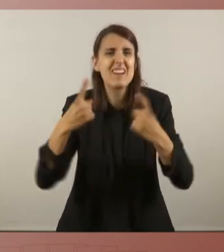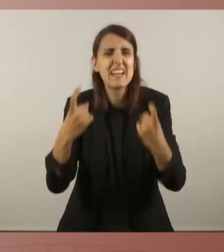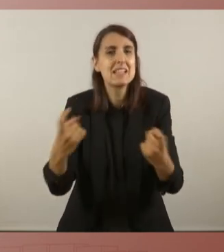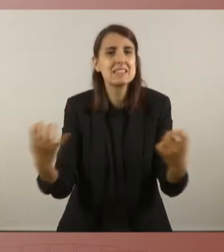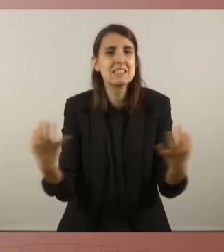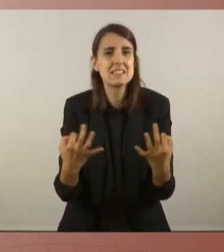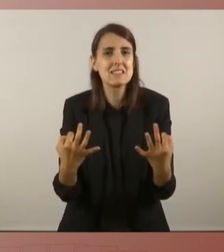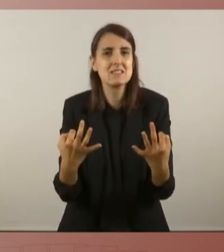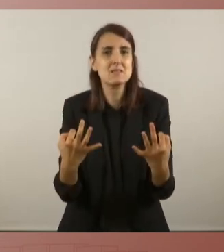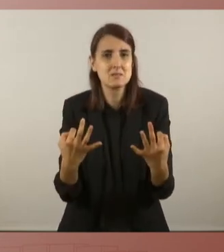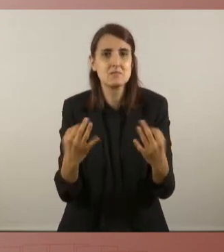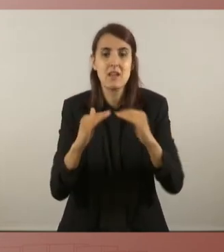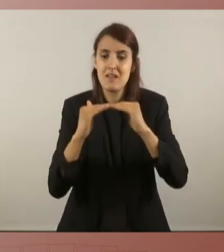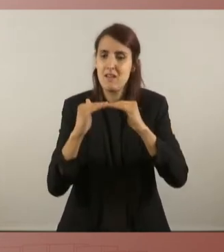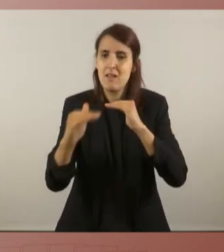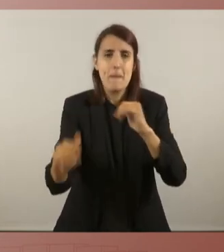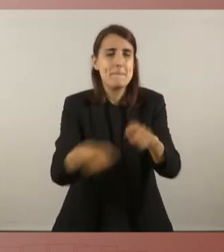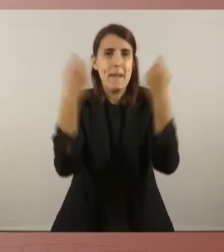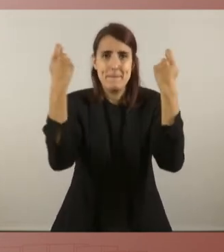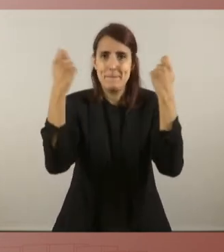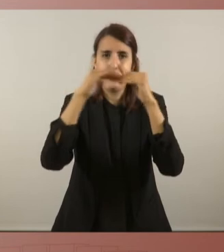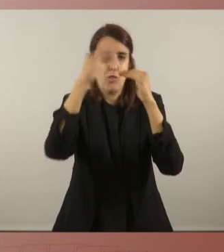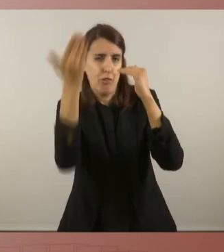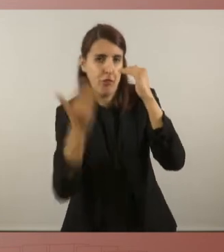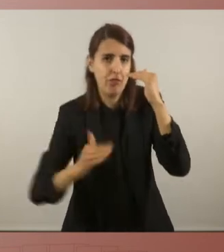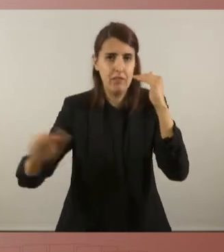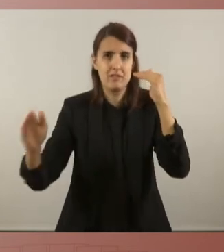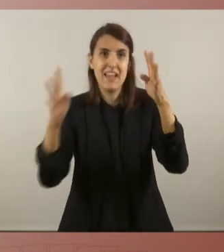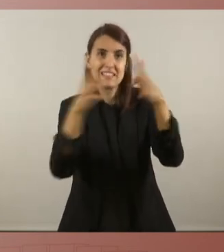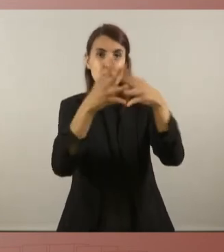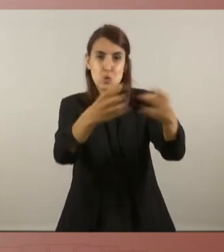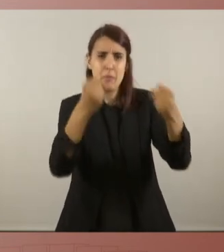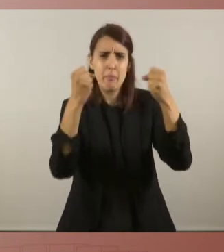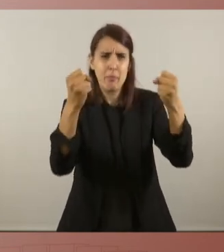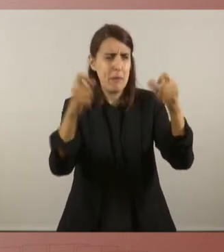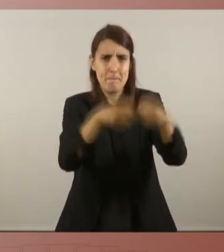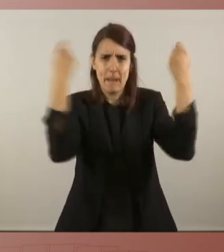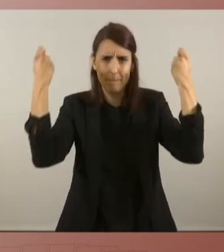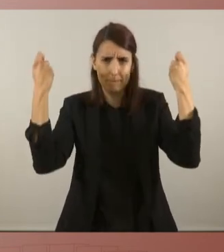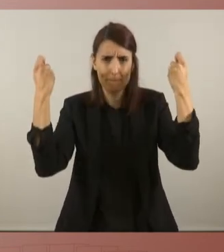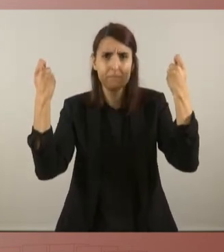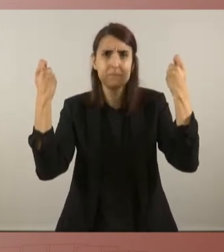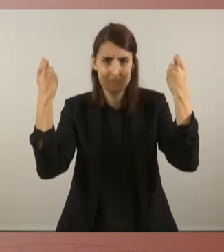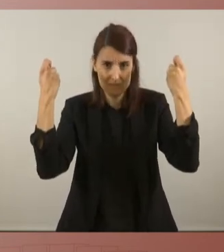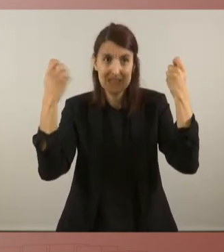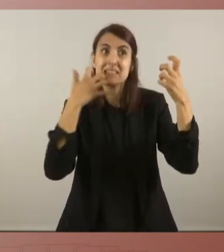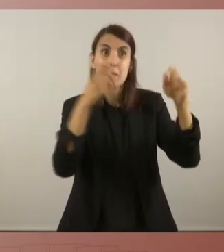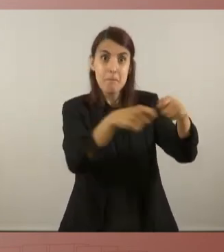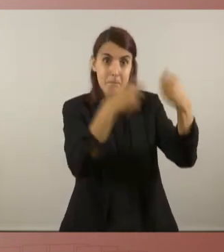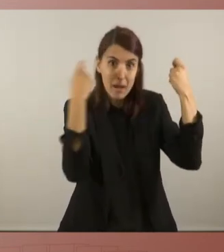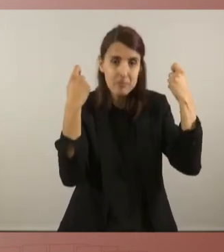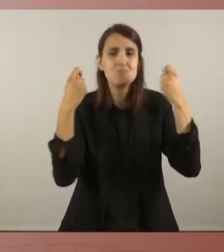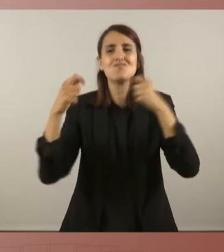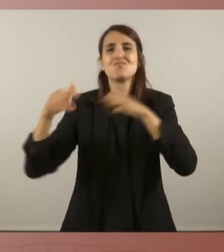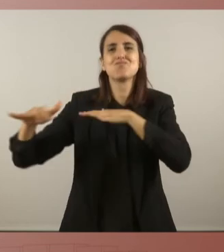requereixen d'aquesta inestabilitat, d'aquest desequilibri en les estructures de poder, en les estructures del règim, per tal d'obrir les cletxes i poder-se